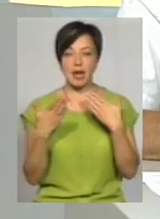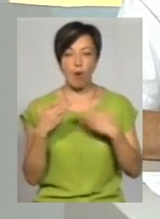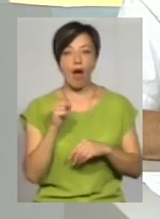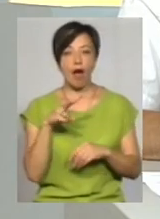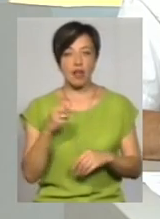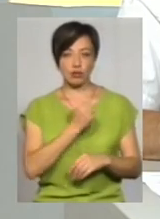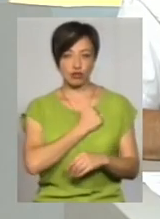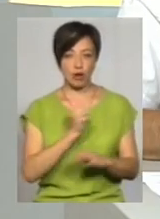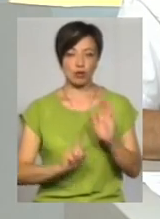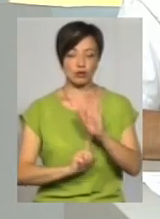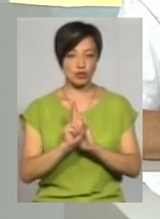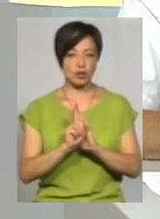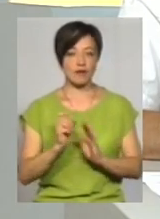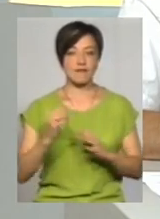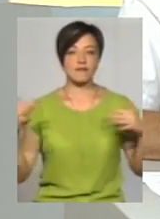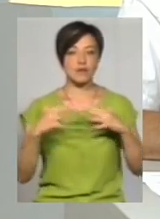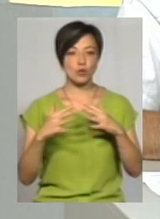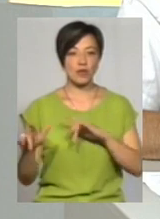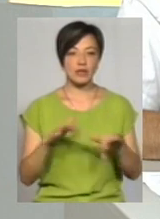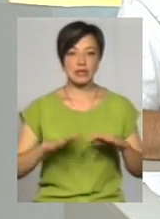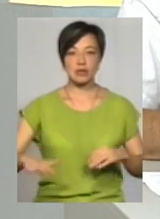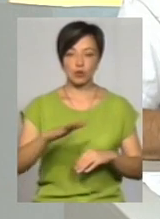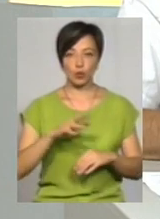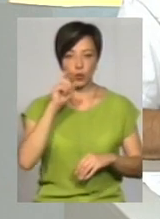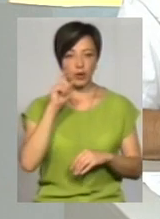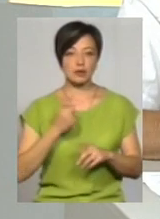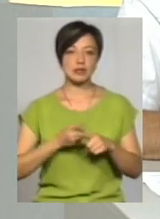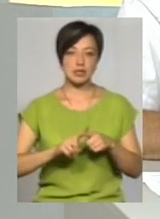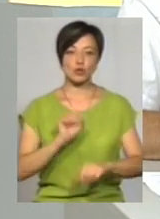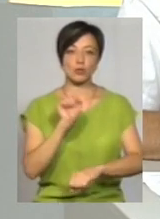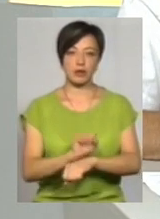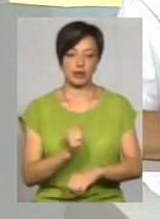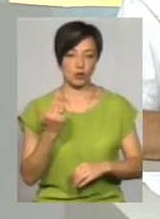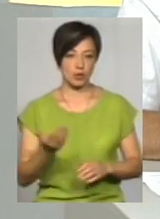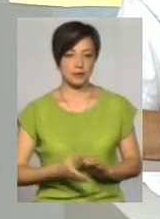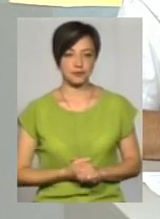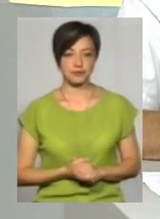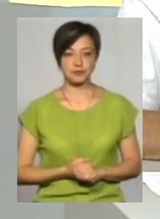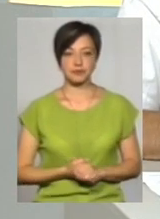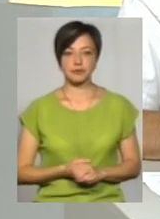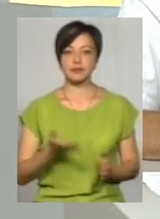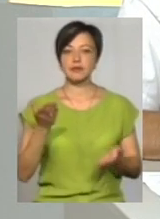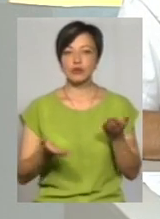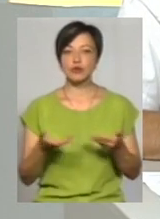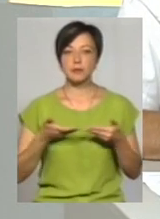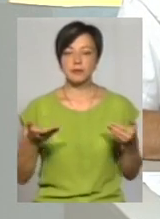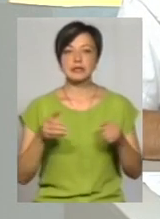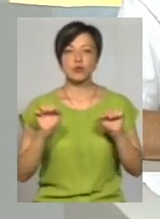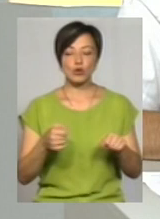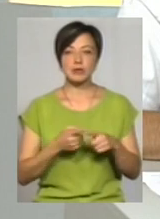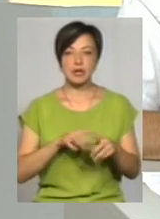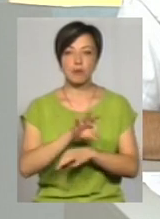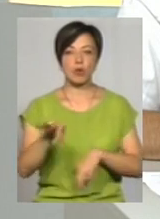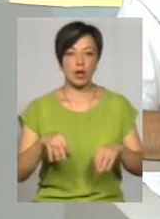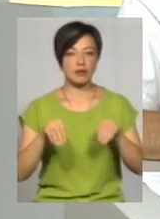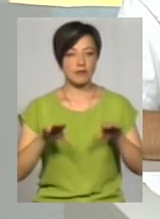але, на жаль, розпочались військові дії на території нашої держави, це, звичайно, зупинило їх. Але якщо ми зможемо цей проєкт вирішити,